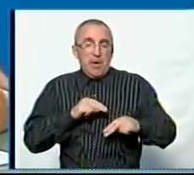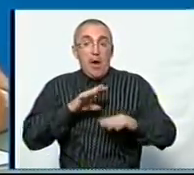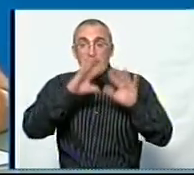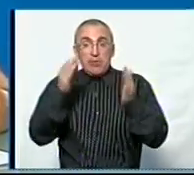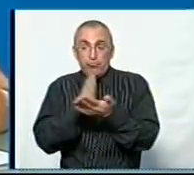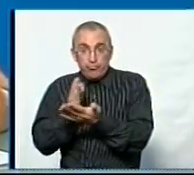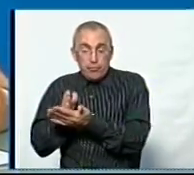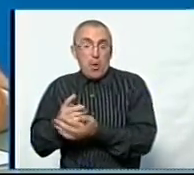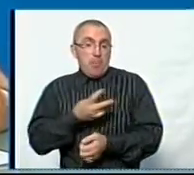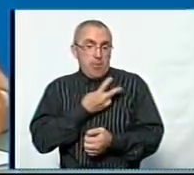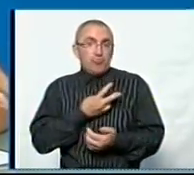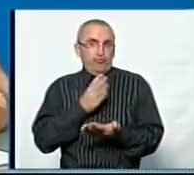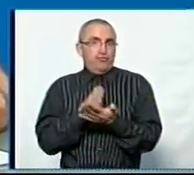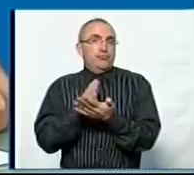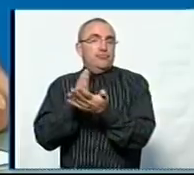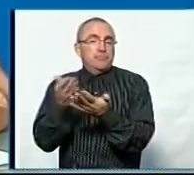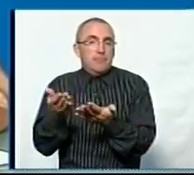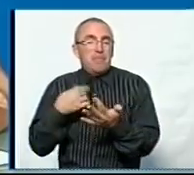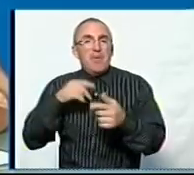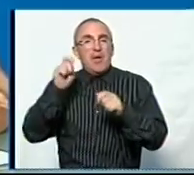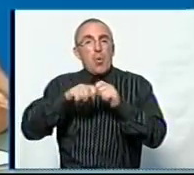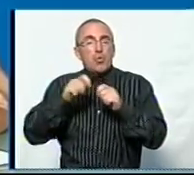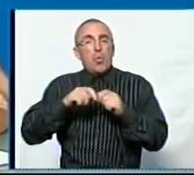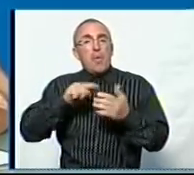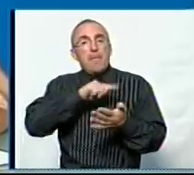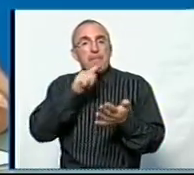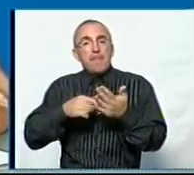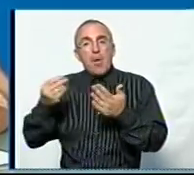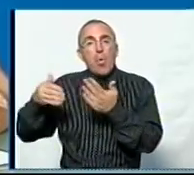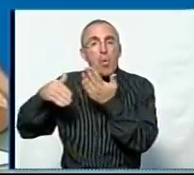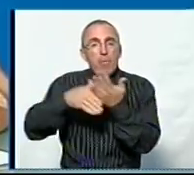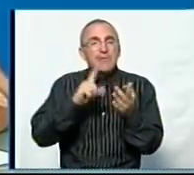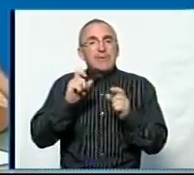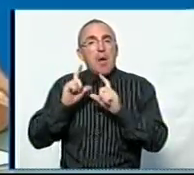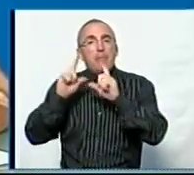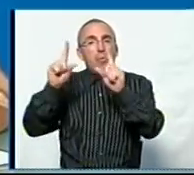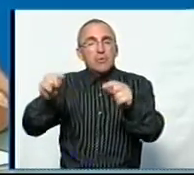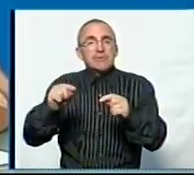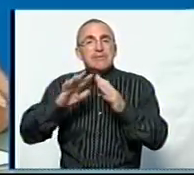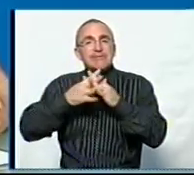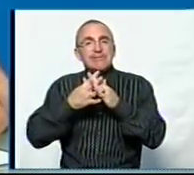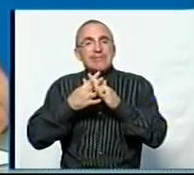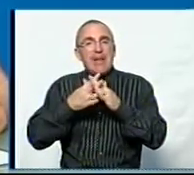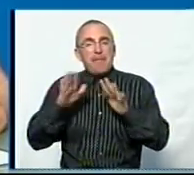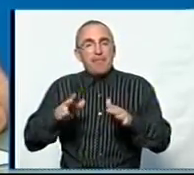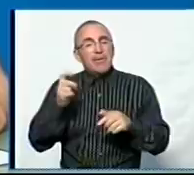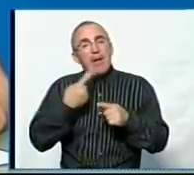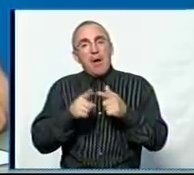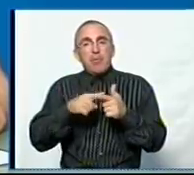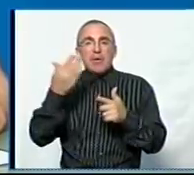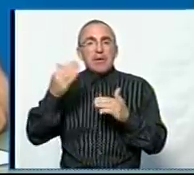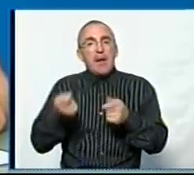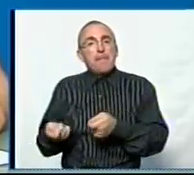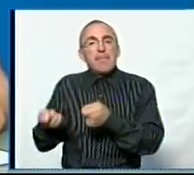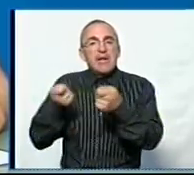є, тоді таке бажання виникає. Ми контролюємо питання компенсації за проїзд вчителям у сільській місцевості, або ж, навпаки, їхнє